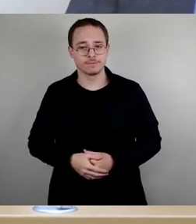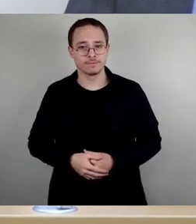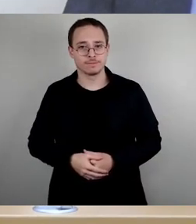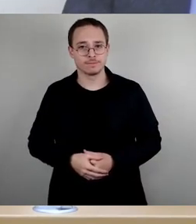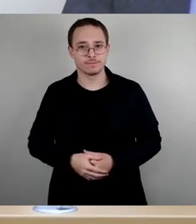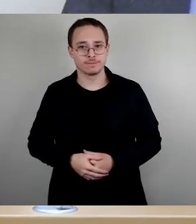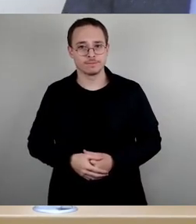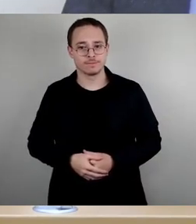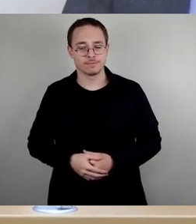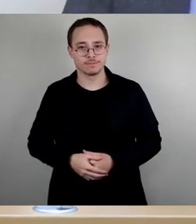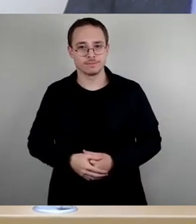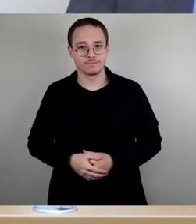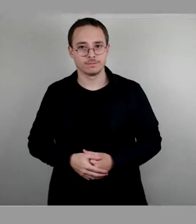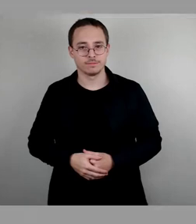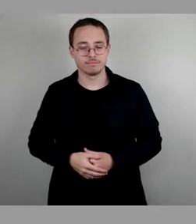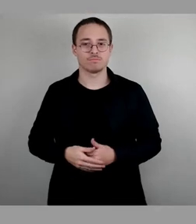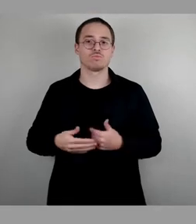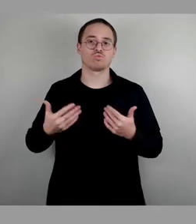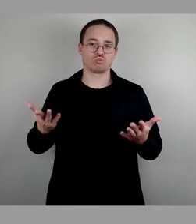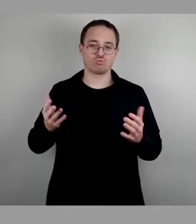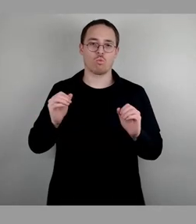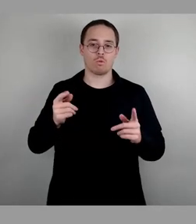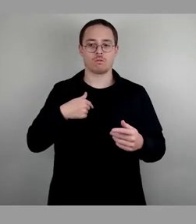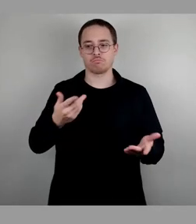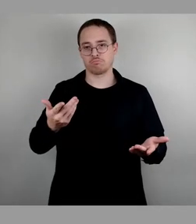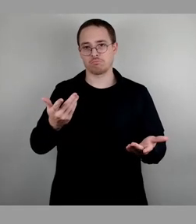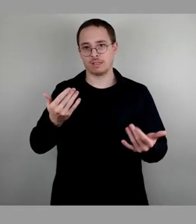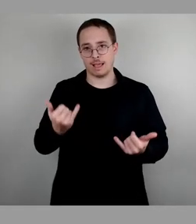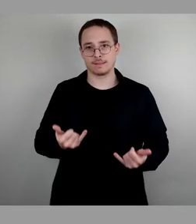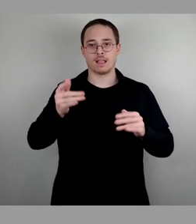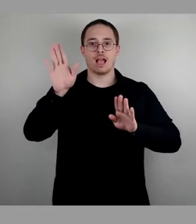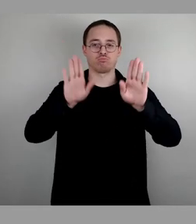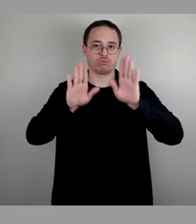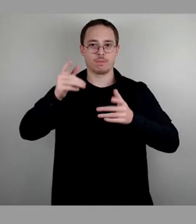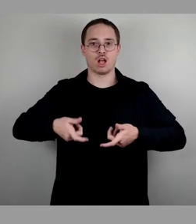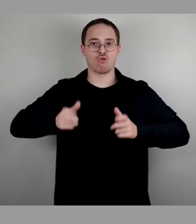Ach so, gut, also stimmen wir diesen Ausschussbericht ab. Wer hier seit...